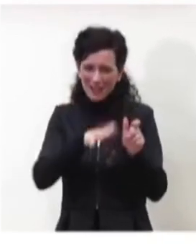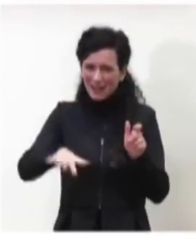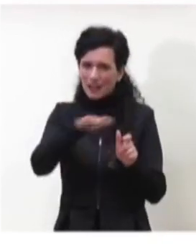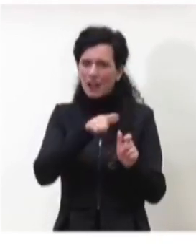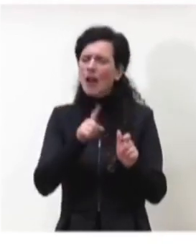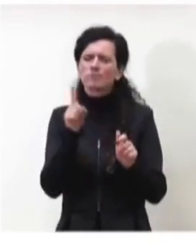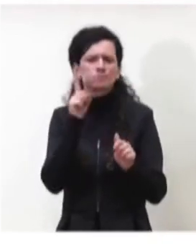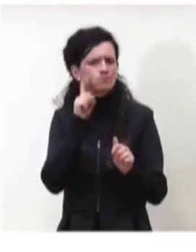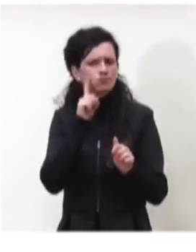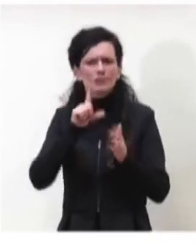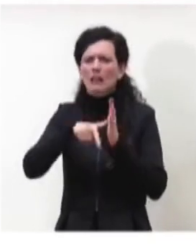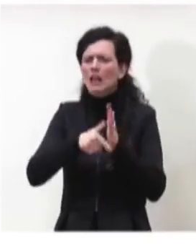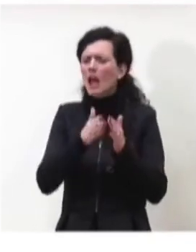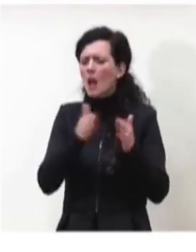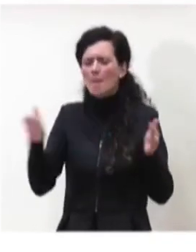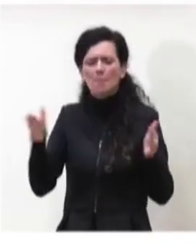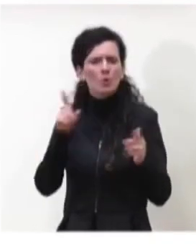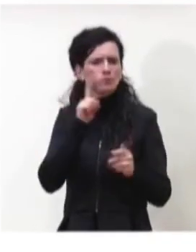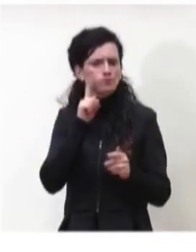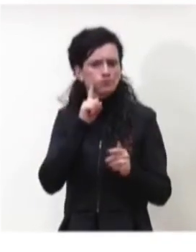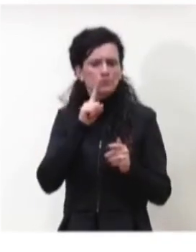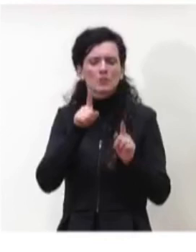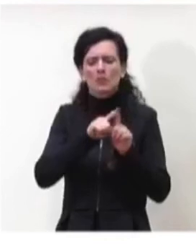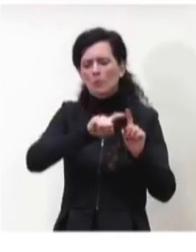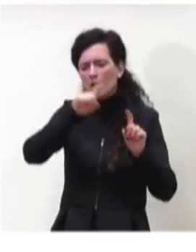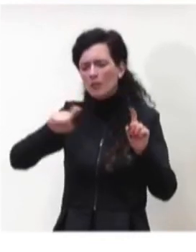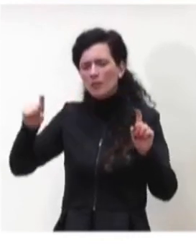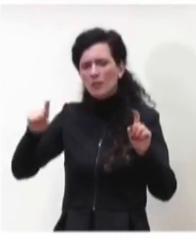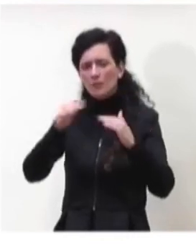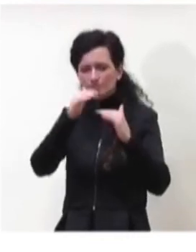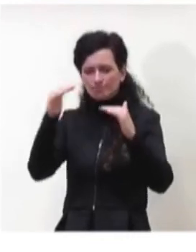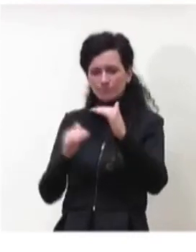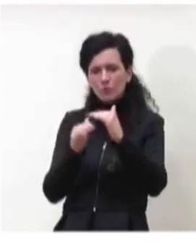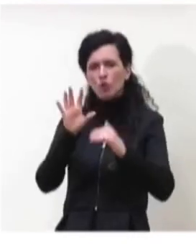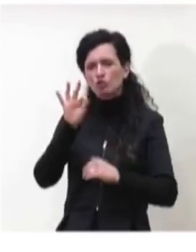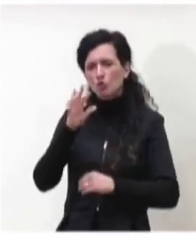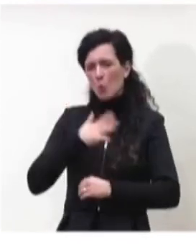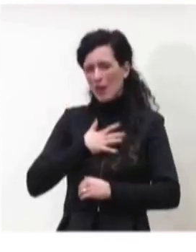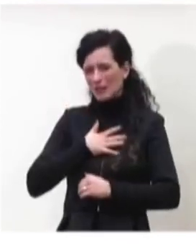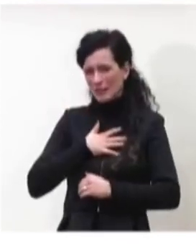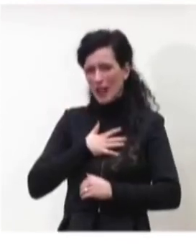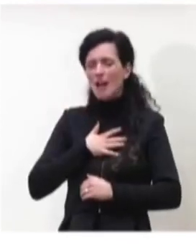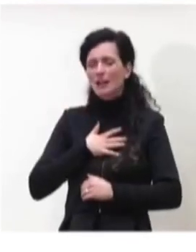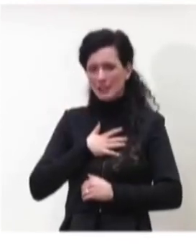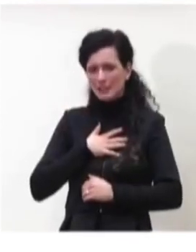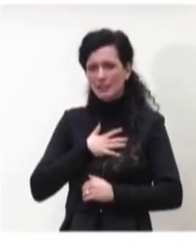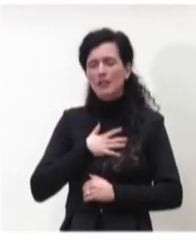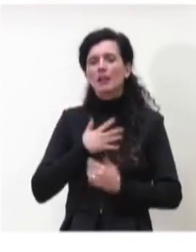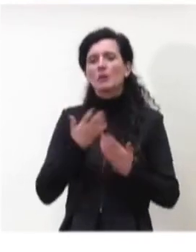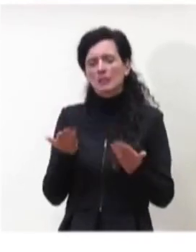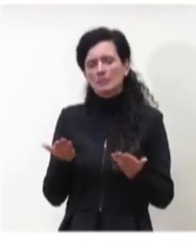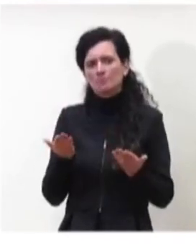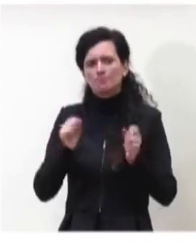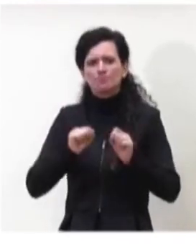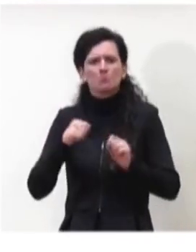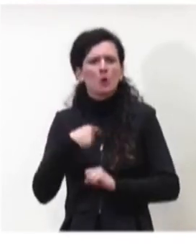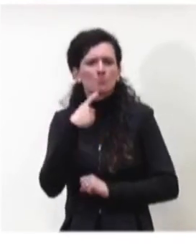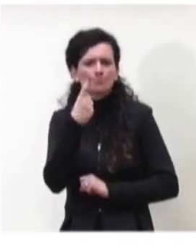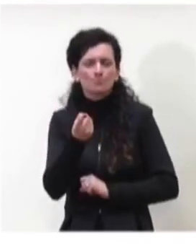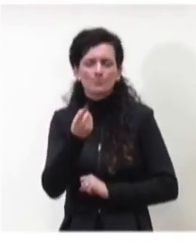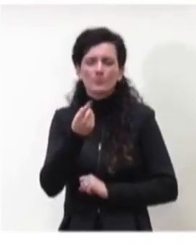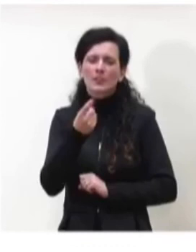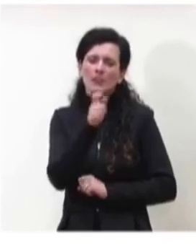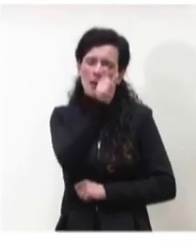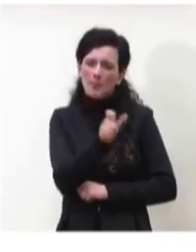sostanzialmente nel tempo, leggermente sotto i 50 anni e quindi la tipologia di